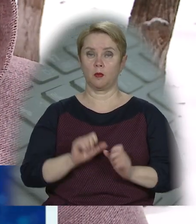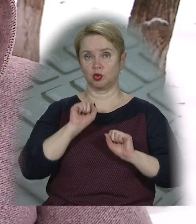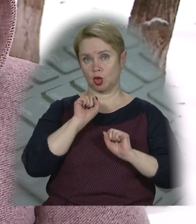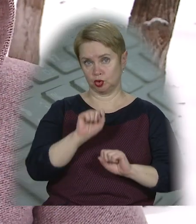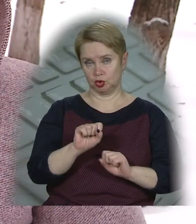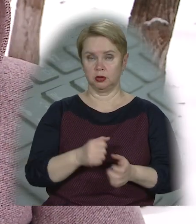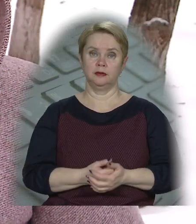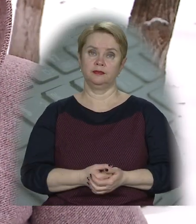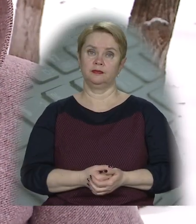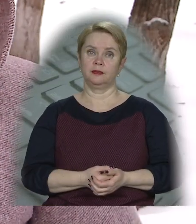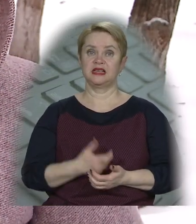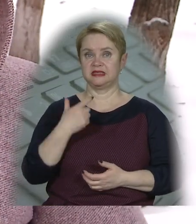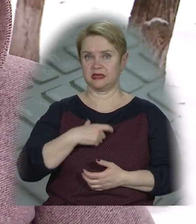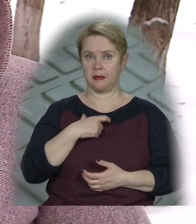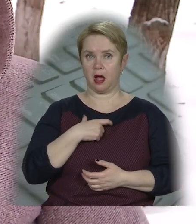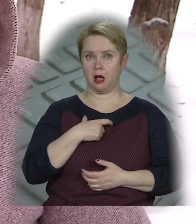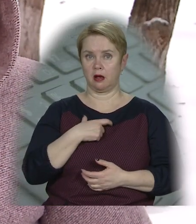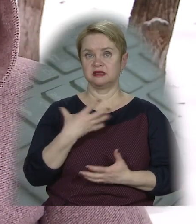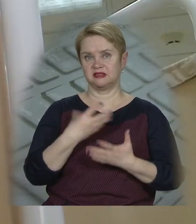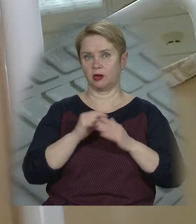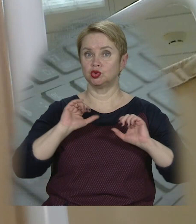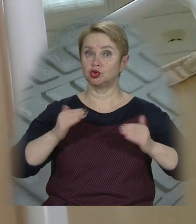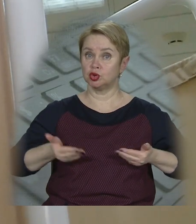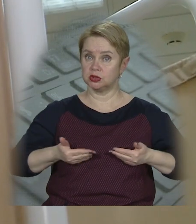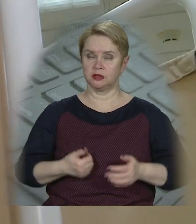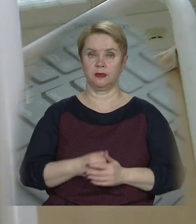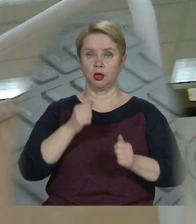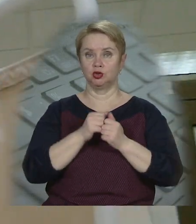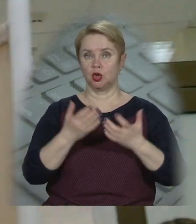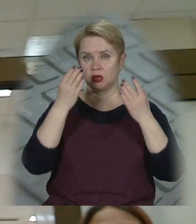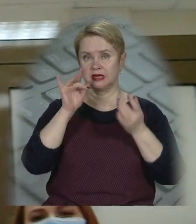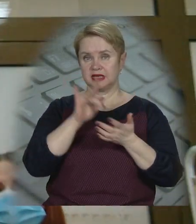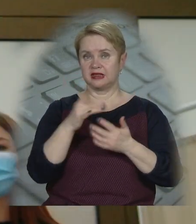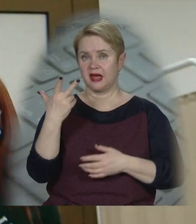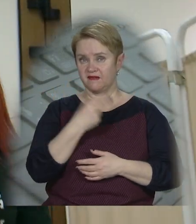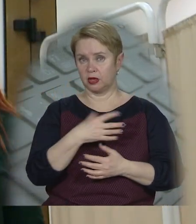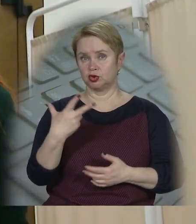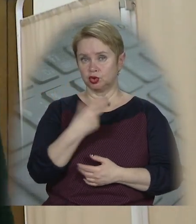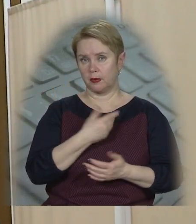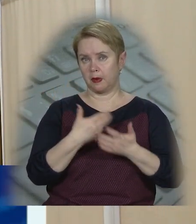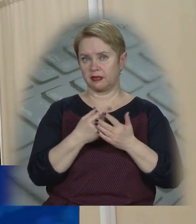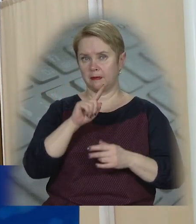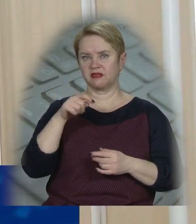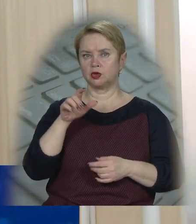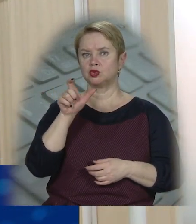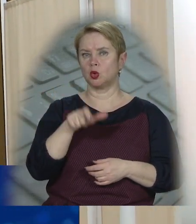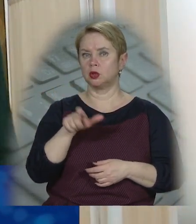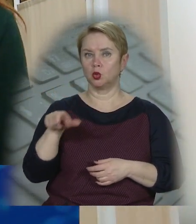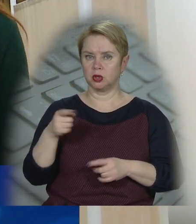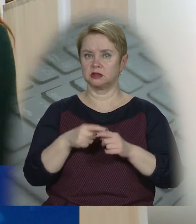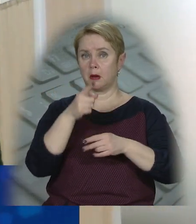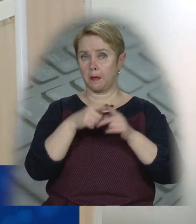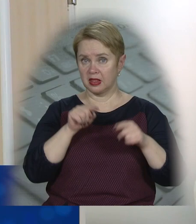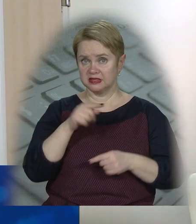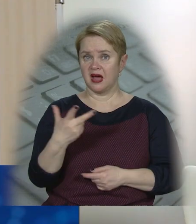по захисті, по захисті себе, по продовженню своєї життя. Щоденно у цьому центрі вакцинації щеплюються понад півтори сотні людей.